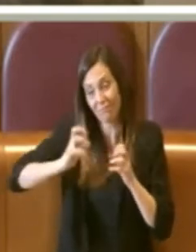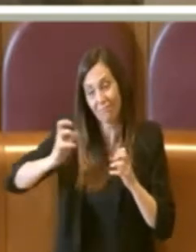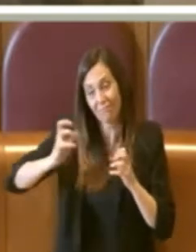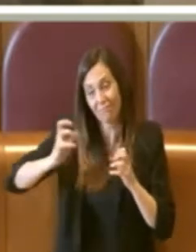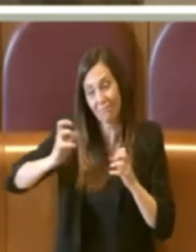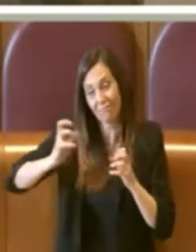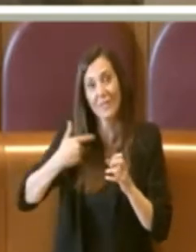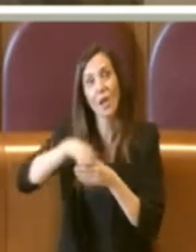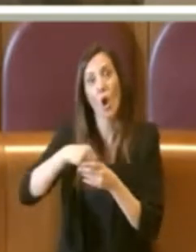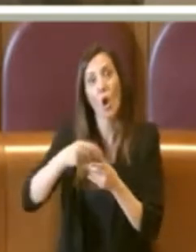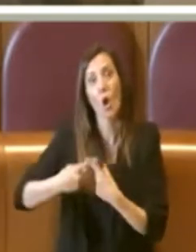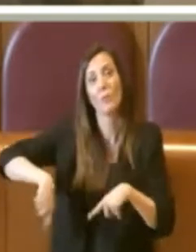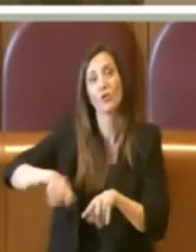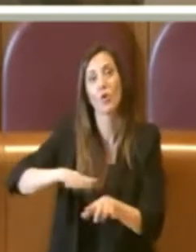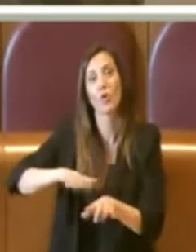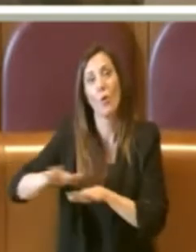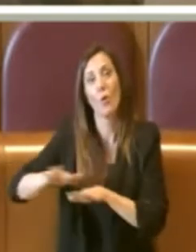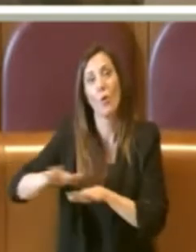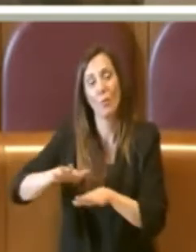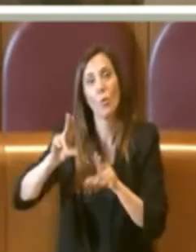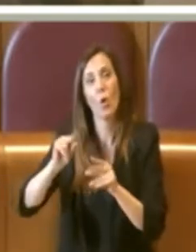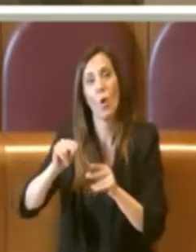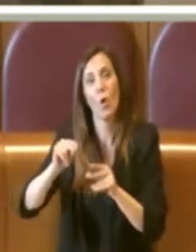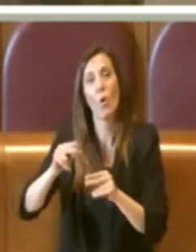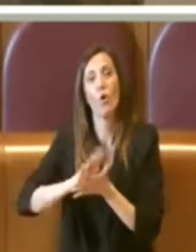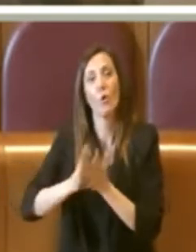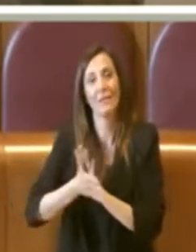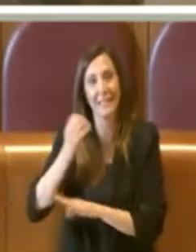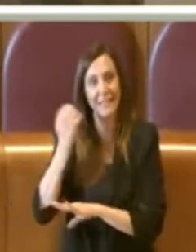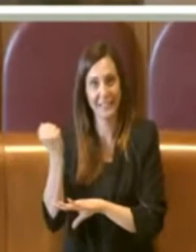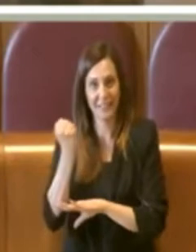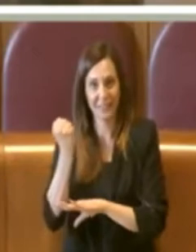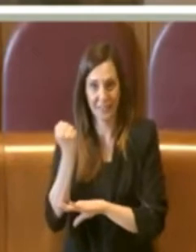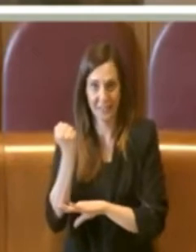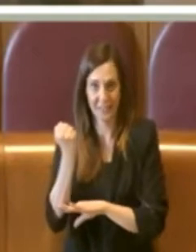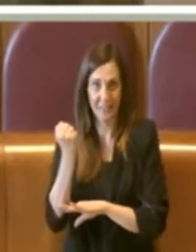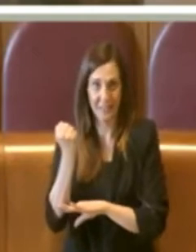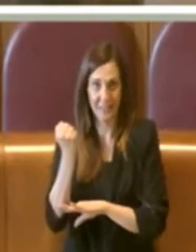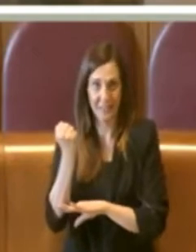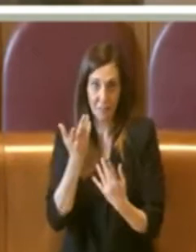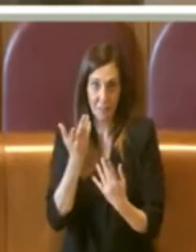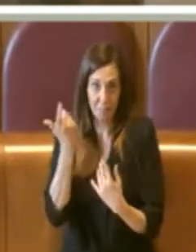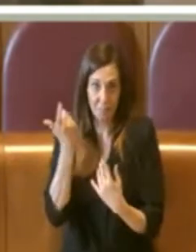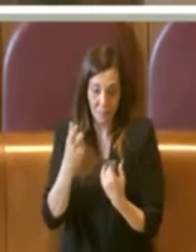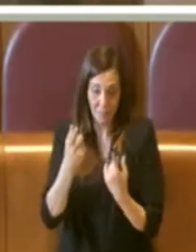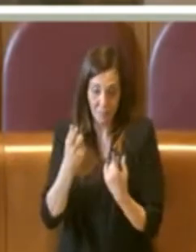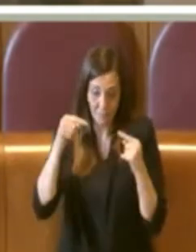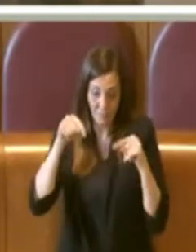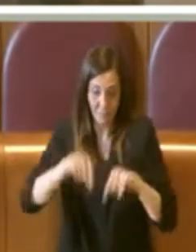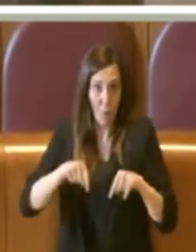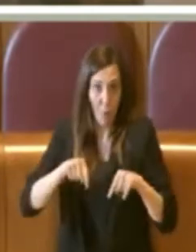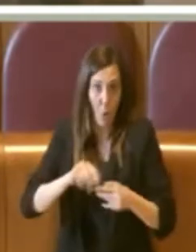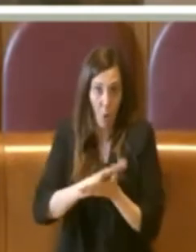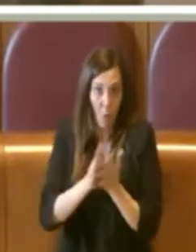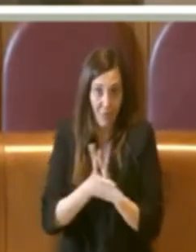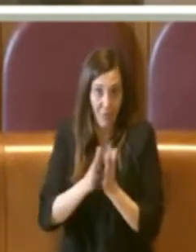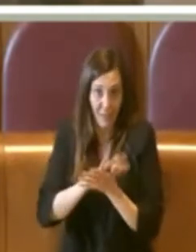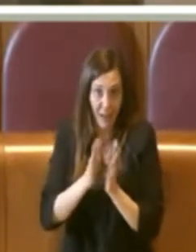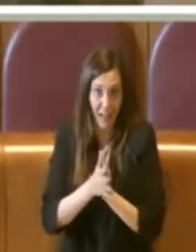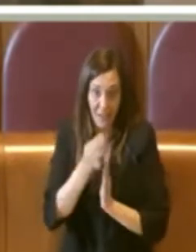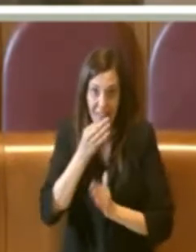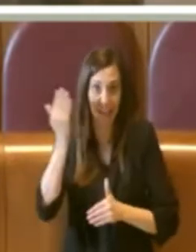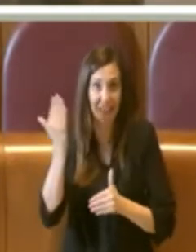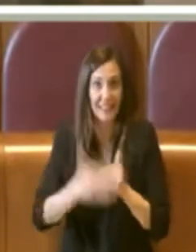quella del nuovo contratto di servizio, che sappiamo, questo attuale, di ATAC, che si tratta a